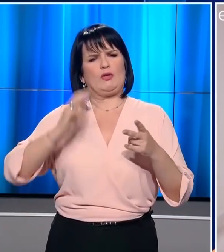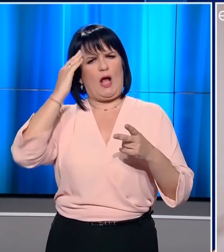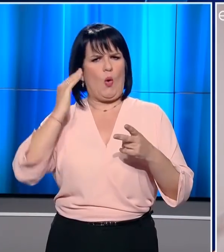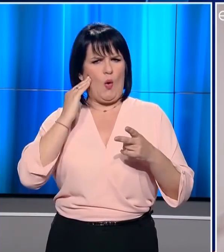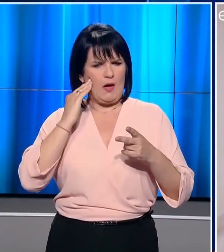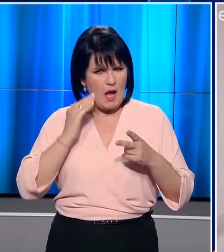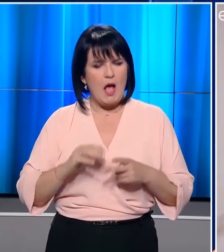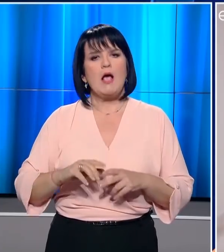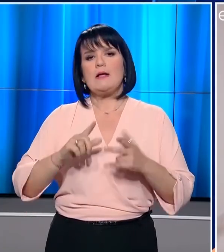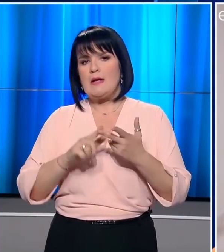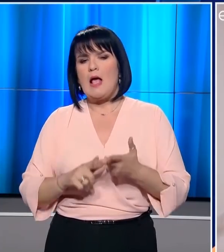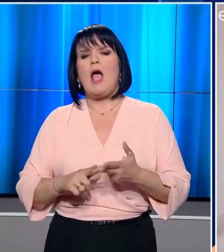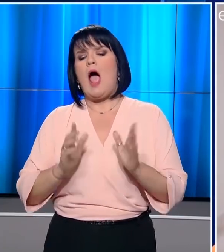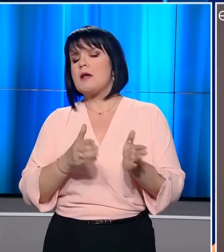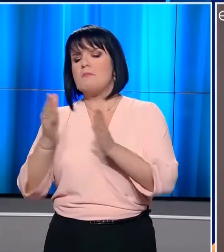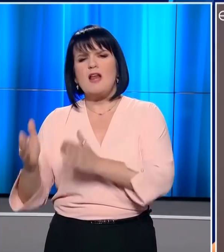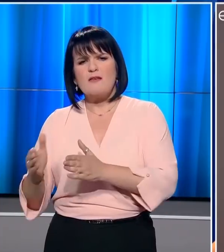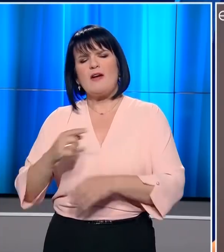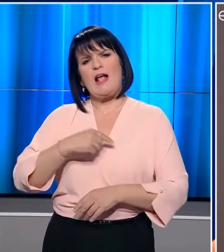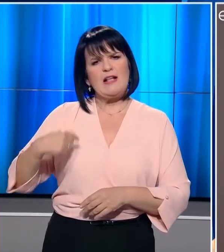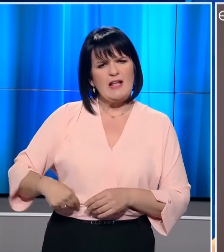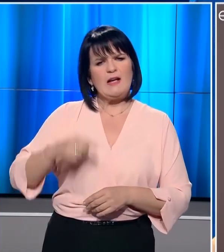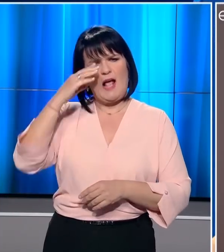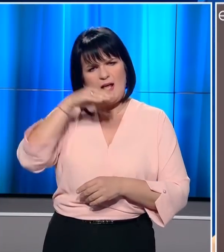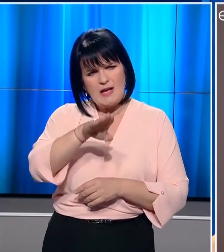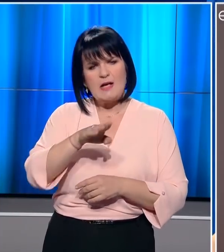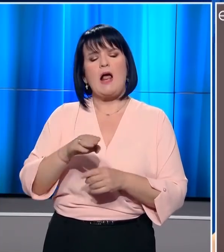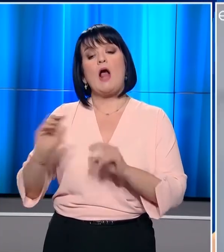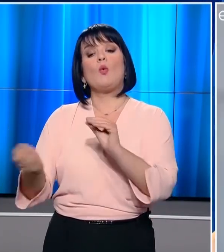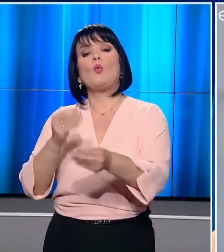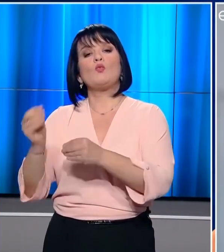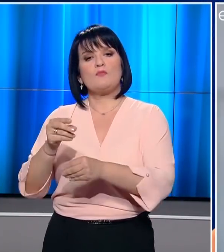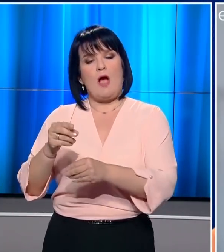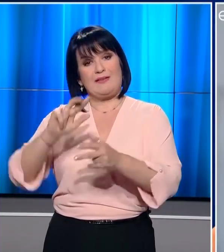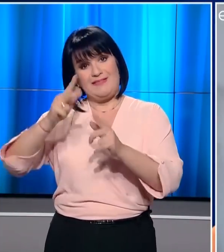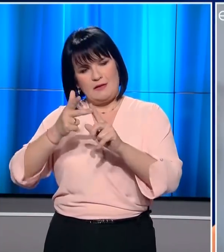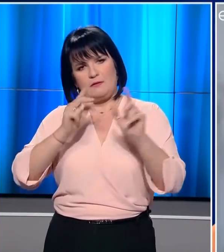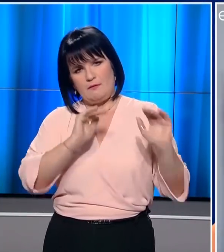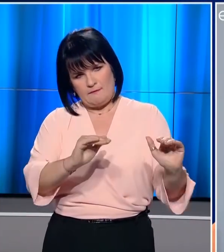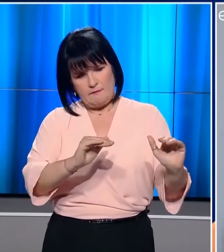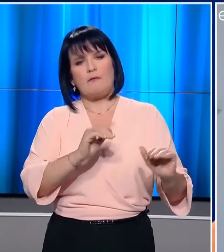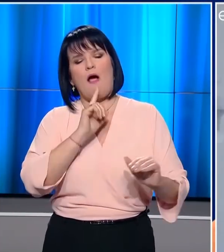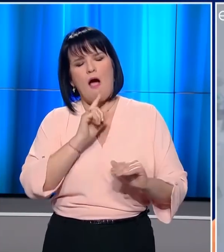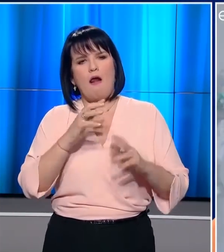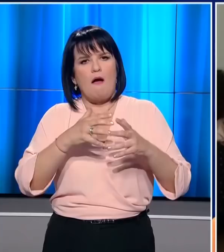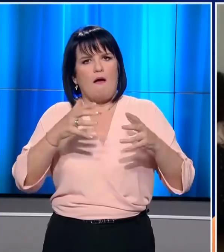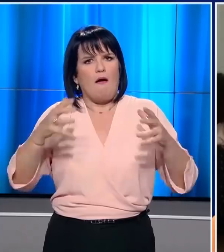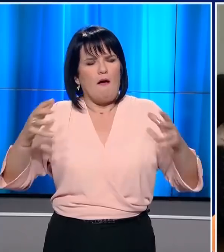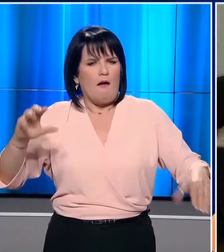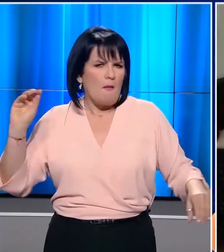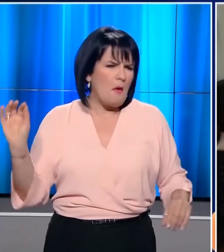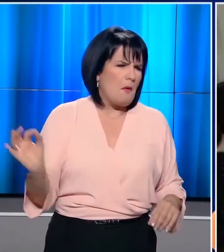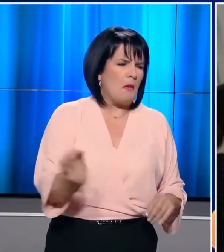και η τρίτη χώρα σε θανάτους μετά την Κίνα και το Ιράν. Η κατάσταση φαίνεται να έχει ξεφύγει από κάθε έλεγχο.